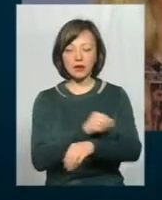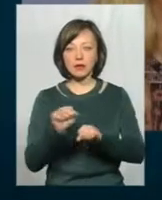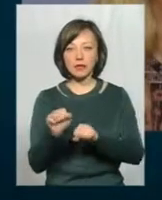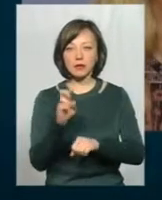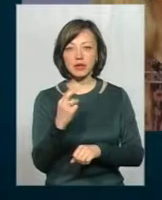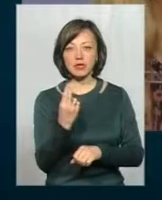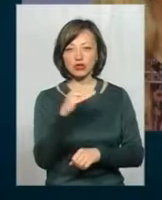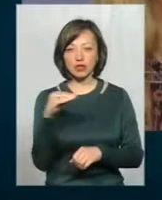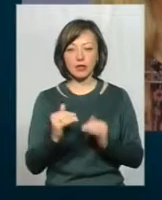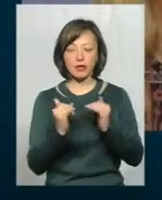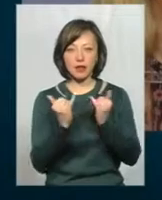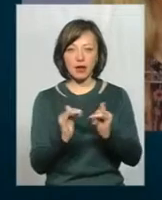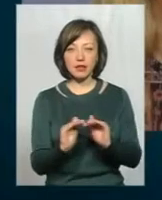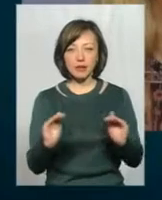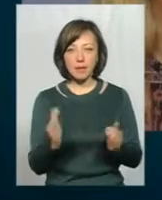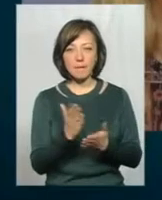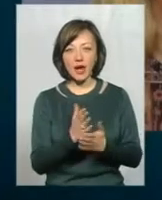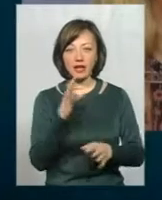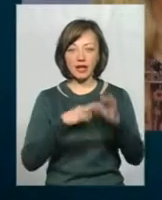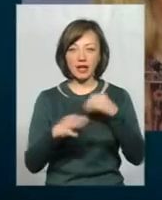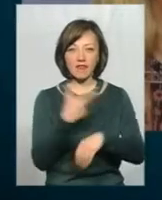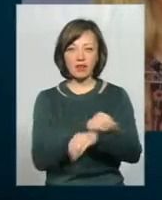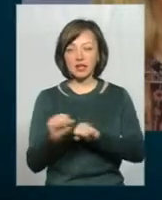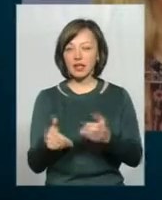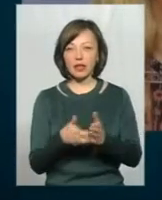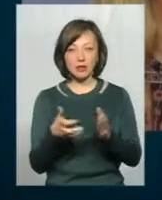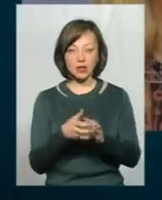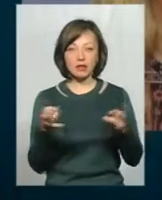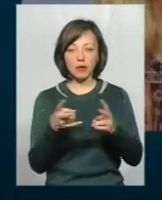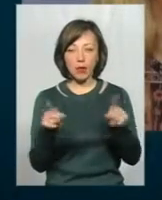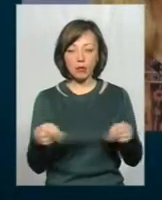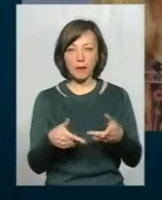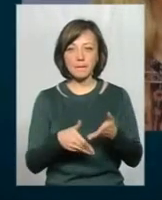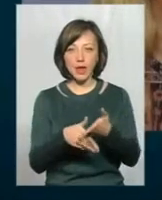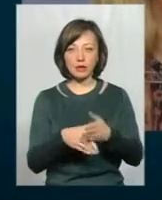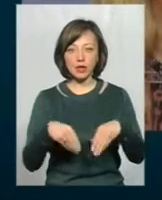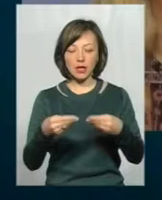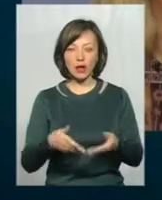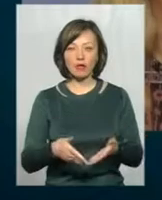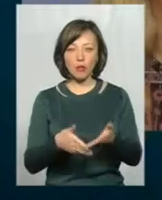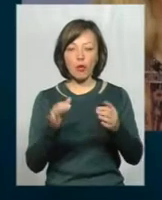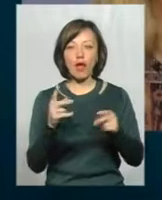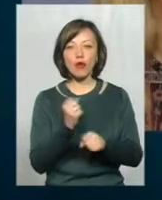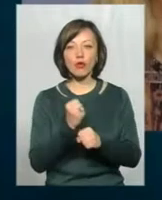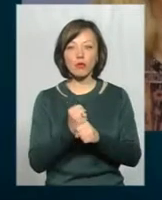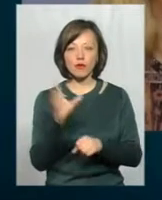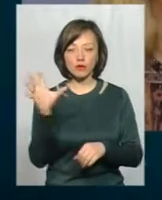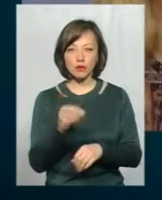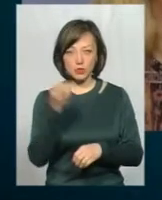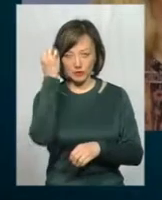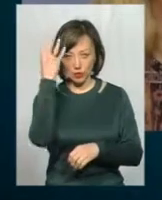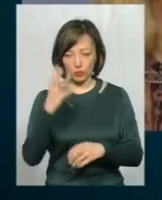БЦЖ для дітей. Проте, мати ліки та вакцини недостатньо. Потрібно також оновити методи надання допомоги, як це роблять в усьому